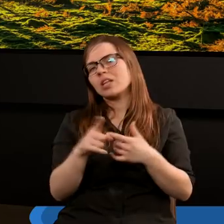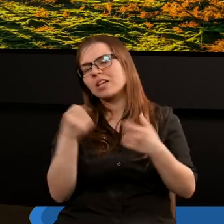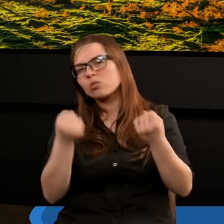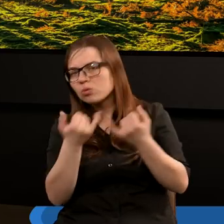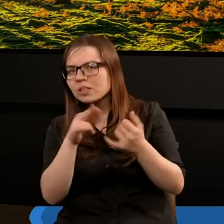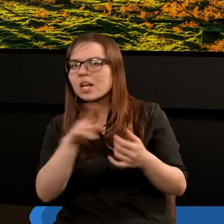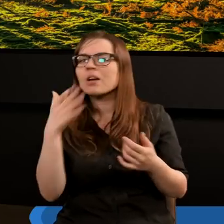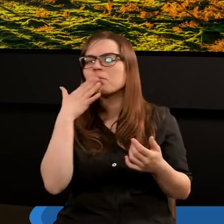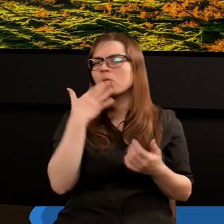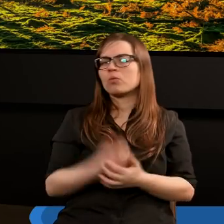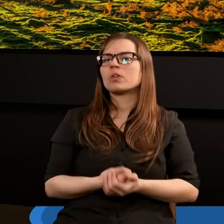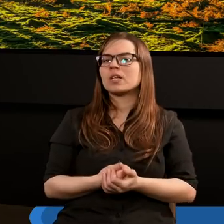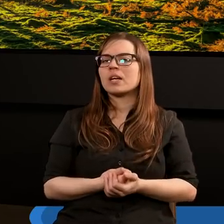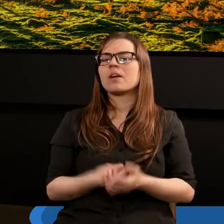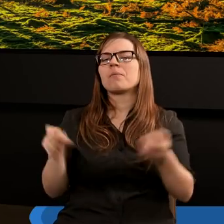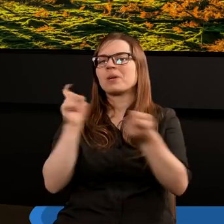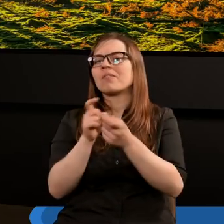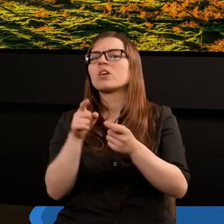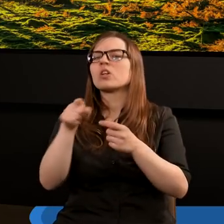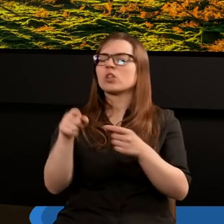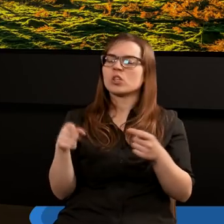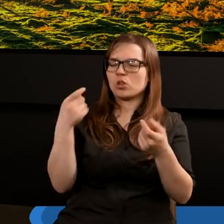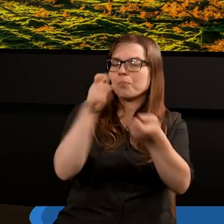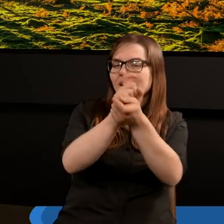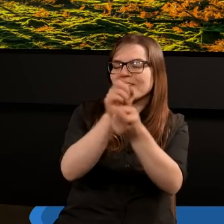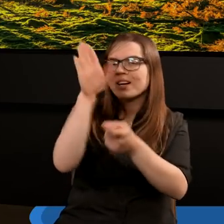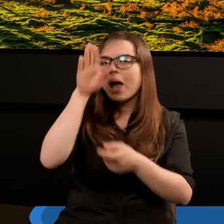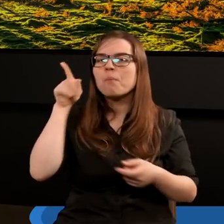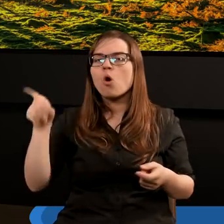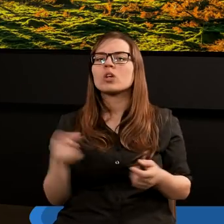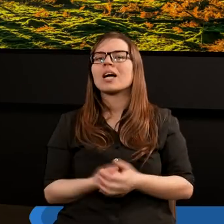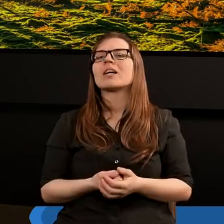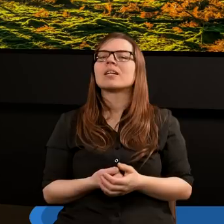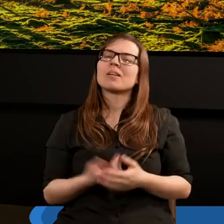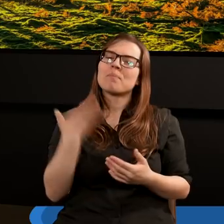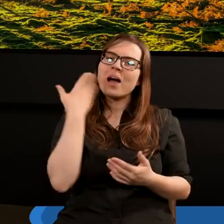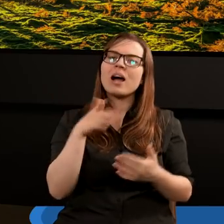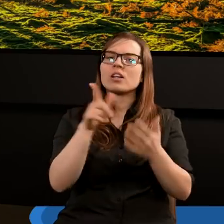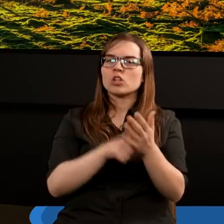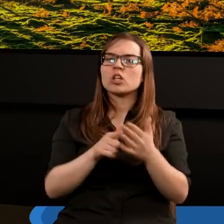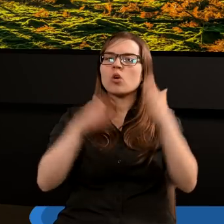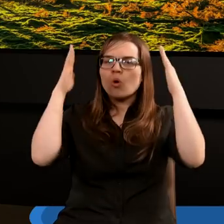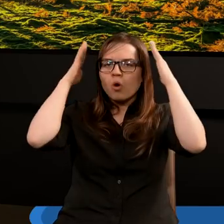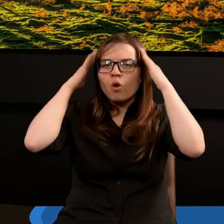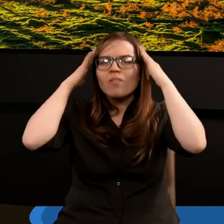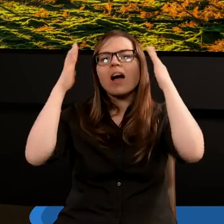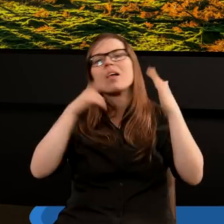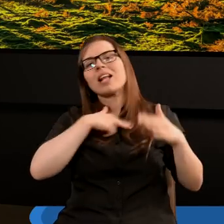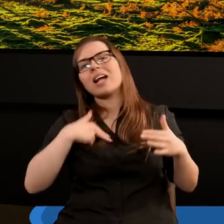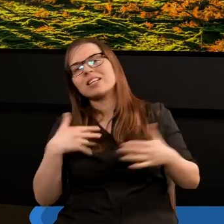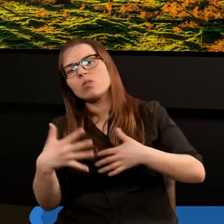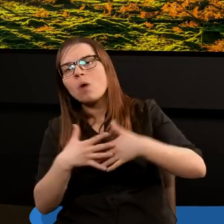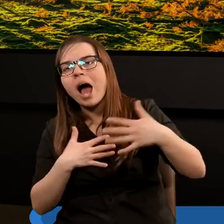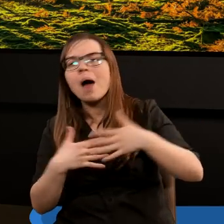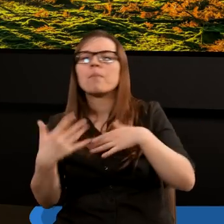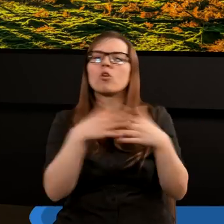trudnych rzeczach również. W przeciwieństwie do przeciwnika Bożego, który bardzo często uświadamia nam nasze słabości,